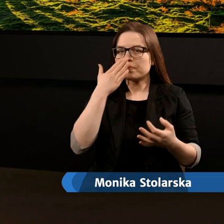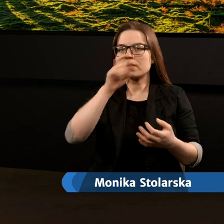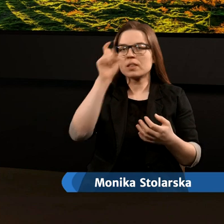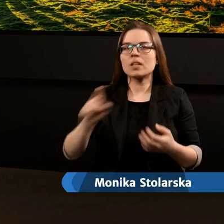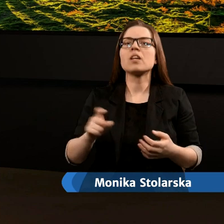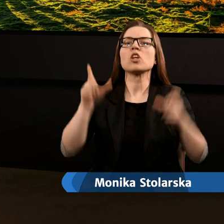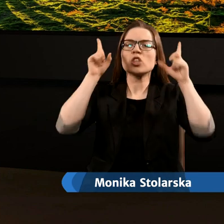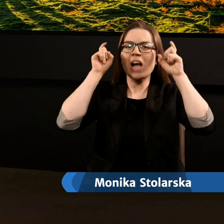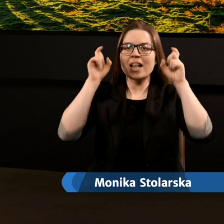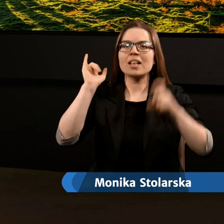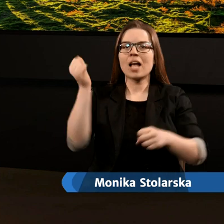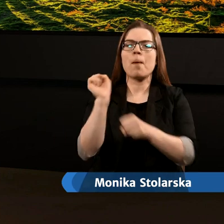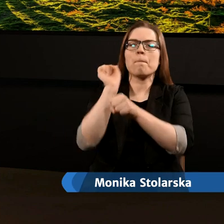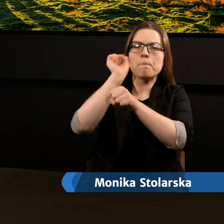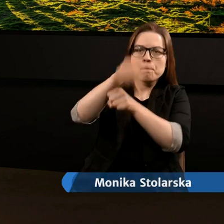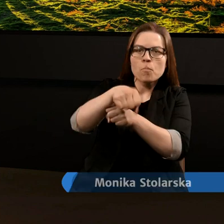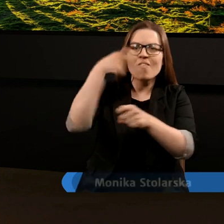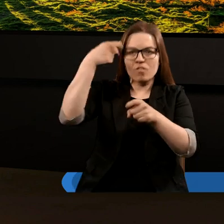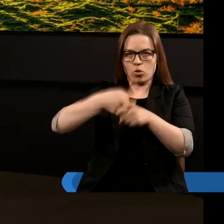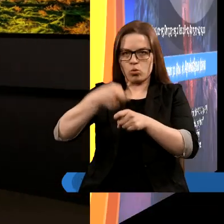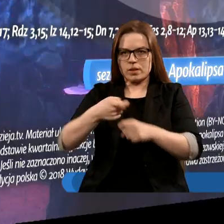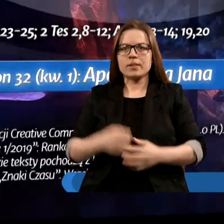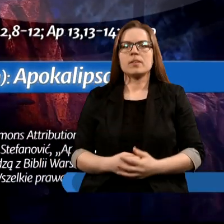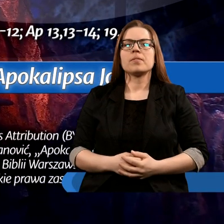się będziemy zagadnieniem szatana jako pokonanego wroga.